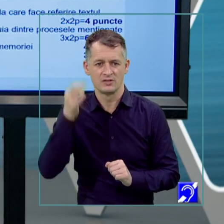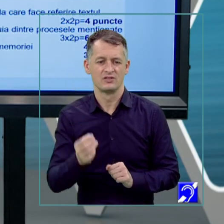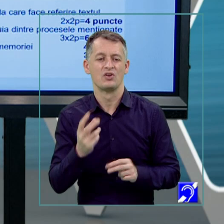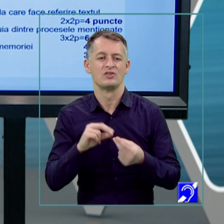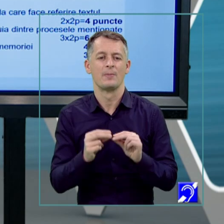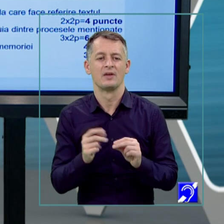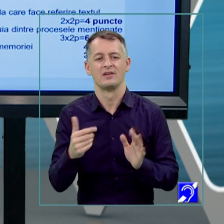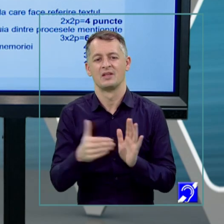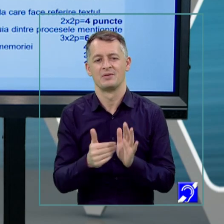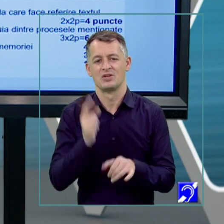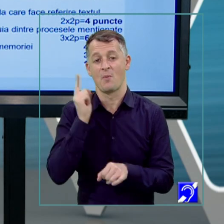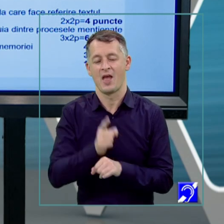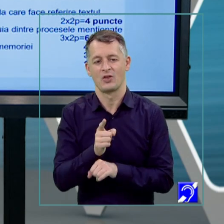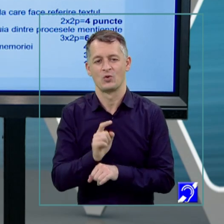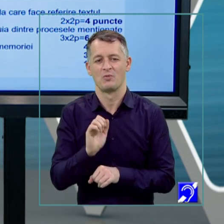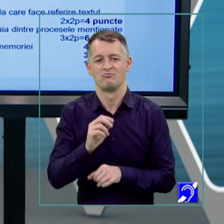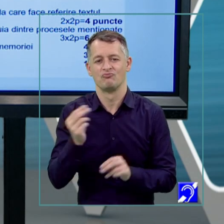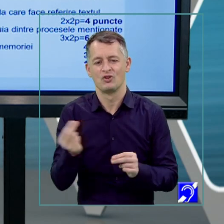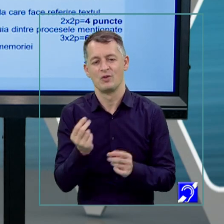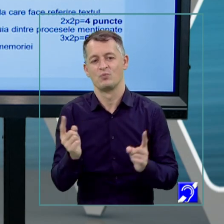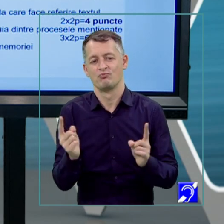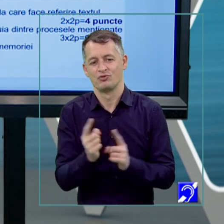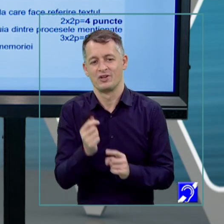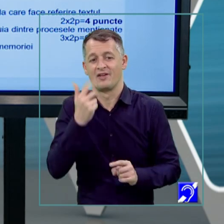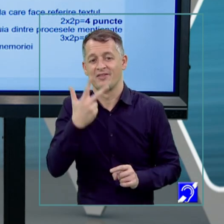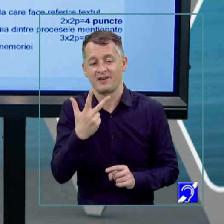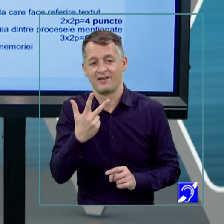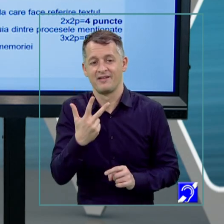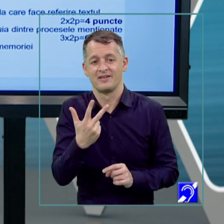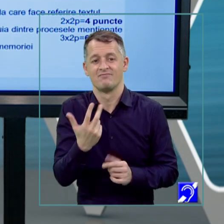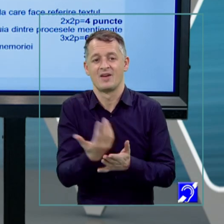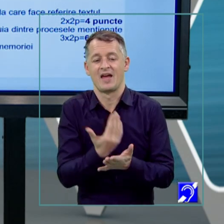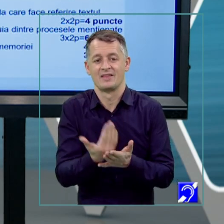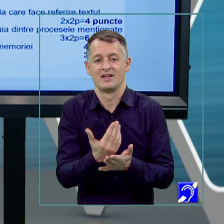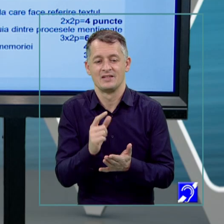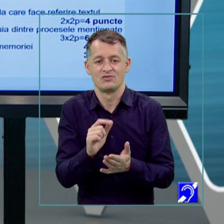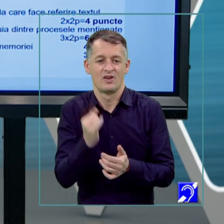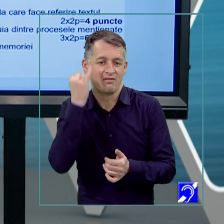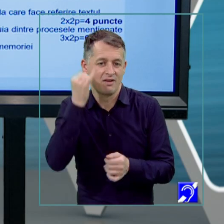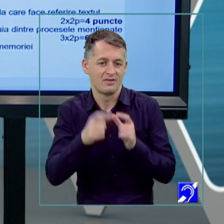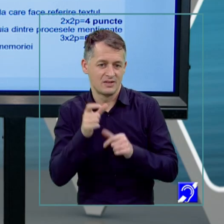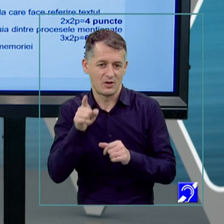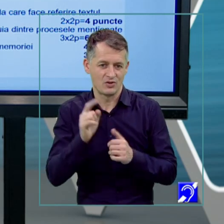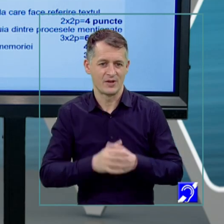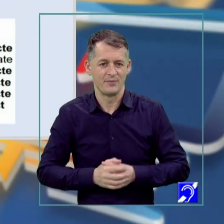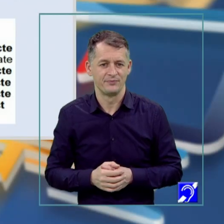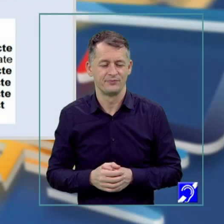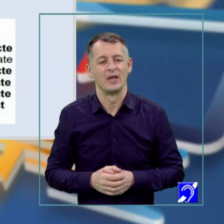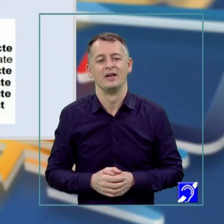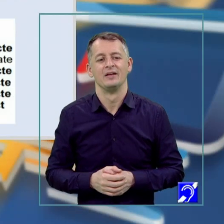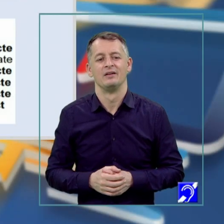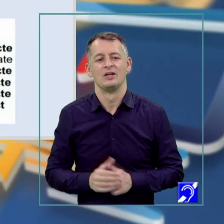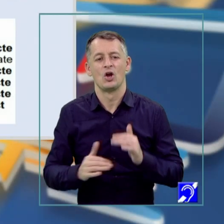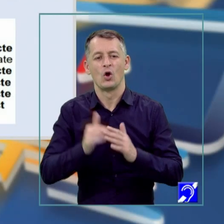obligatoriu să știți minim trei caracteristici și de la memorie și de la imaginație. Construiți un exemplu prin care să